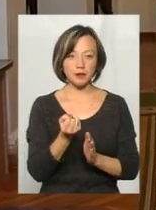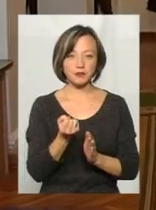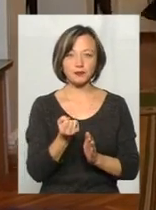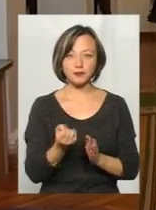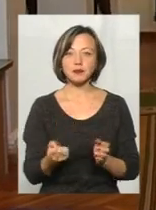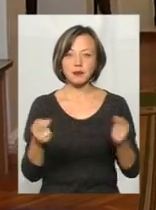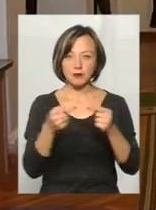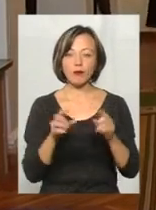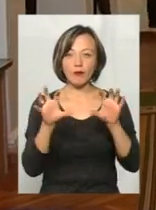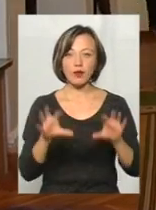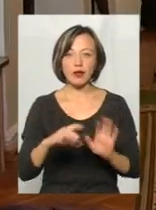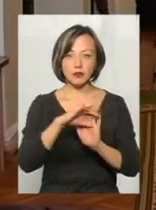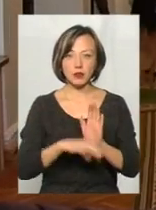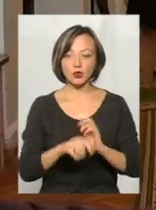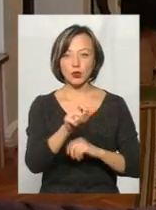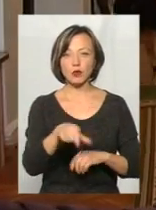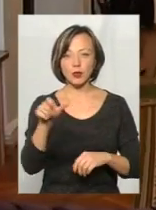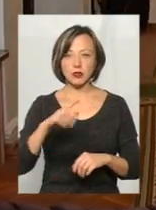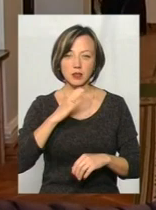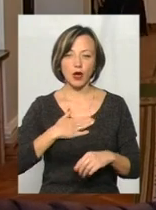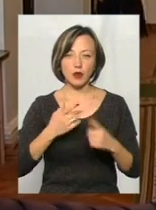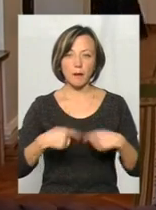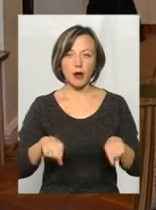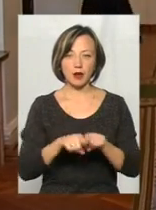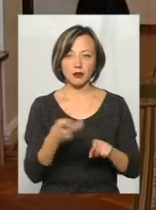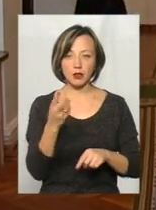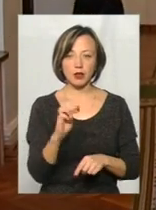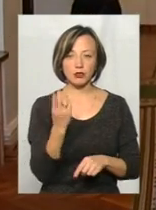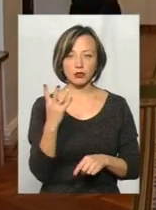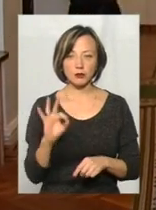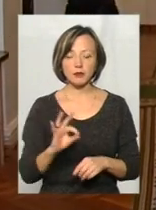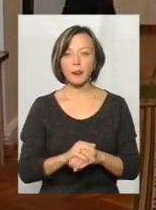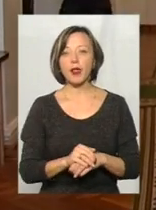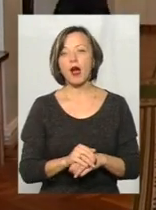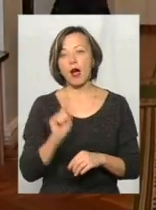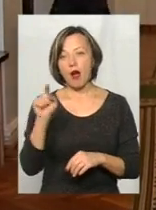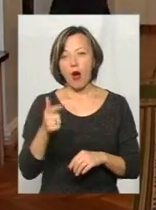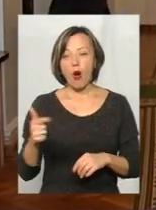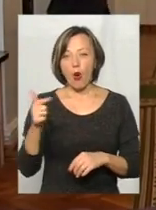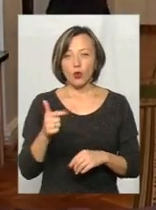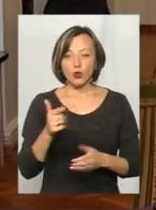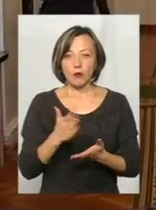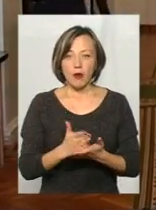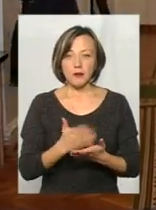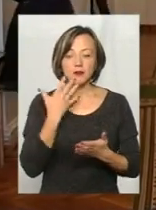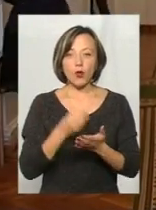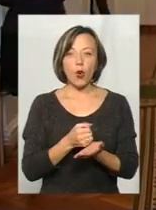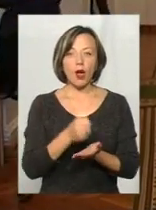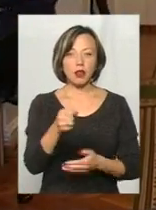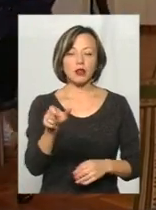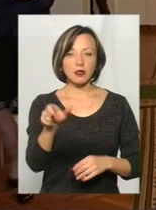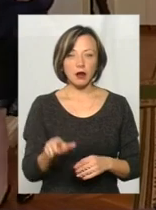згідно з законом, список людей від радикальної партії. А крім того, в Городку ми маємо свого кандидата, який буде